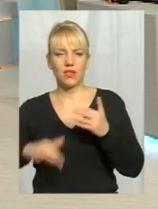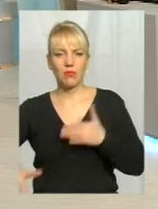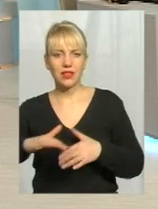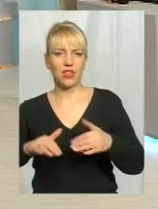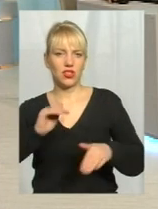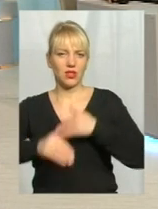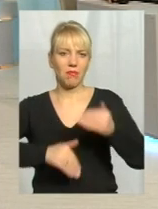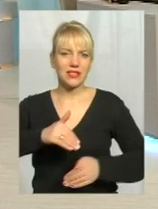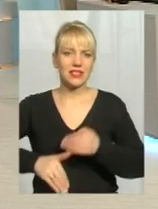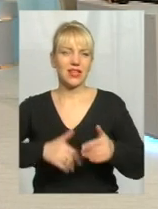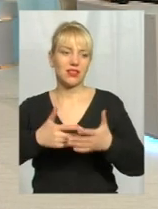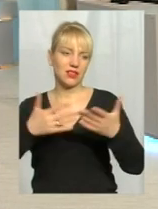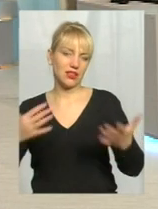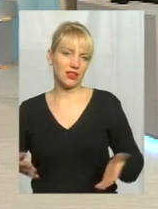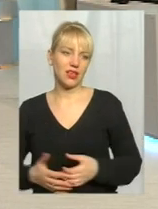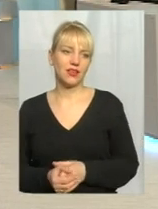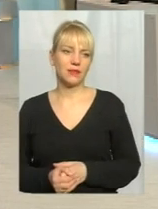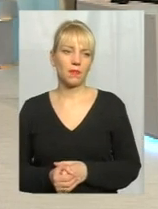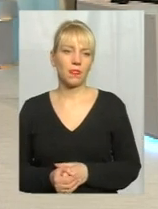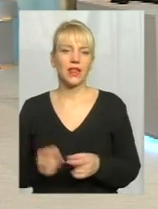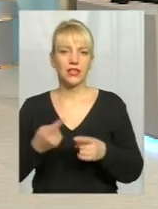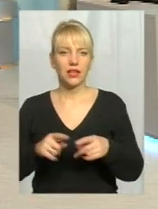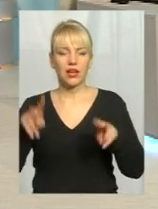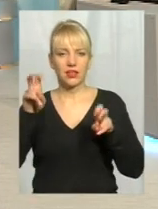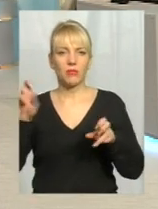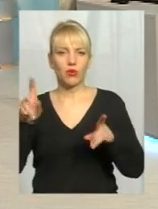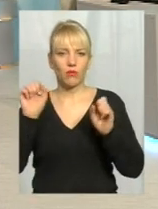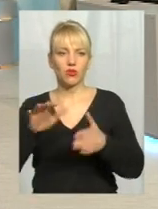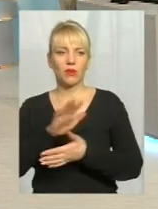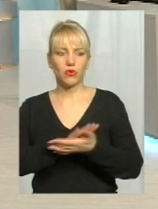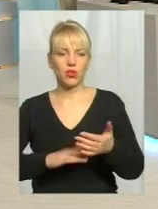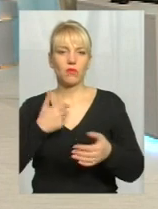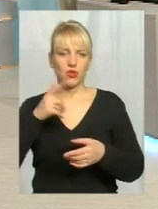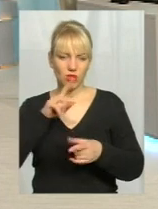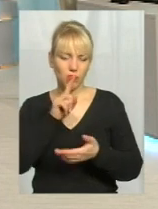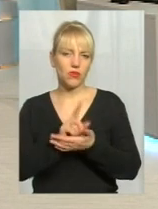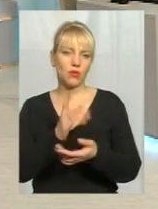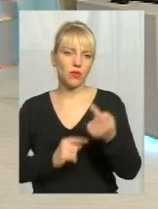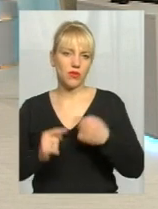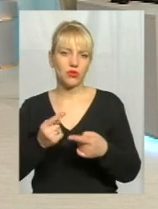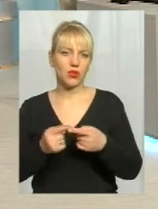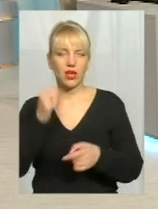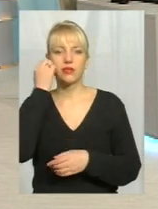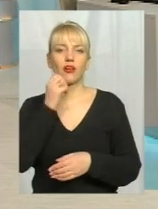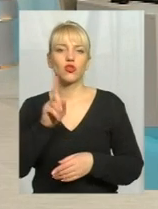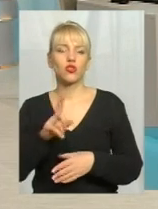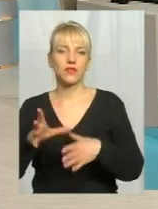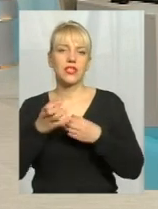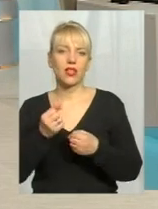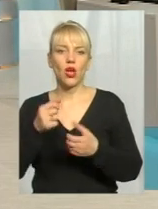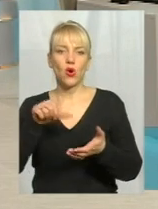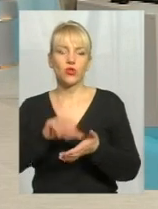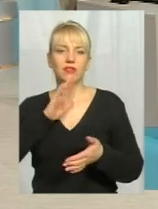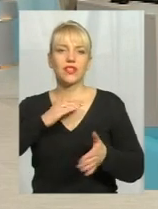той самий, ну і так далі. Це така тема, яку можна продовжити, і ми до неї ще будемо повертатися. Наразі дякую, що взяли участь в нашій